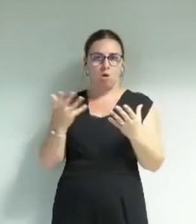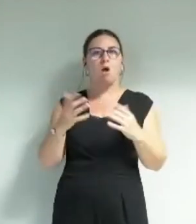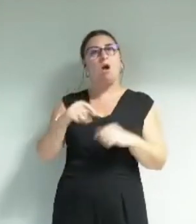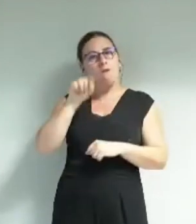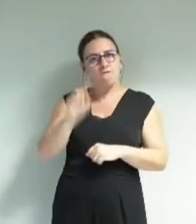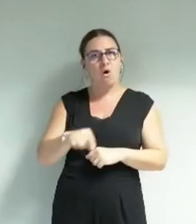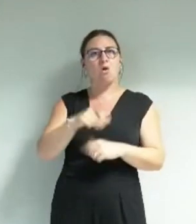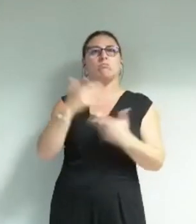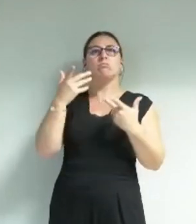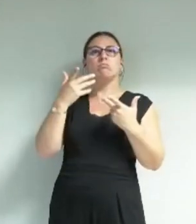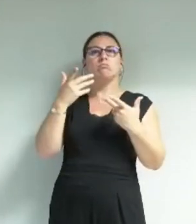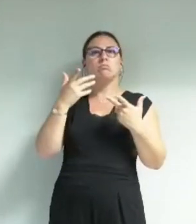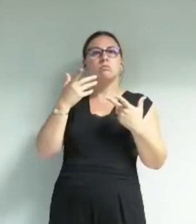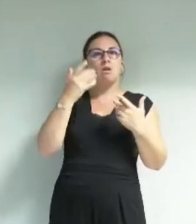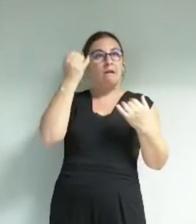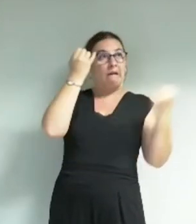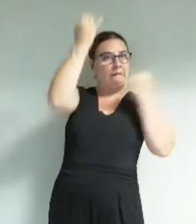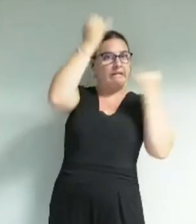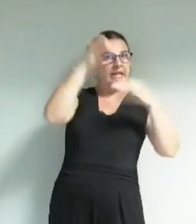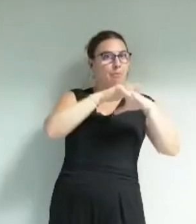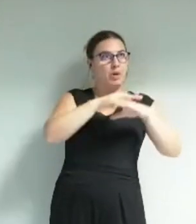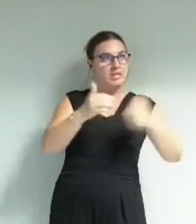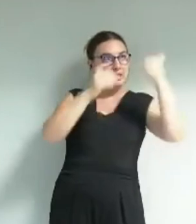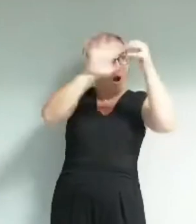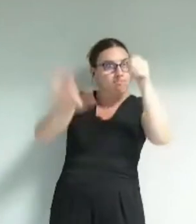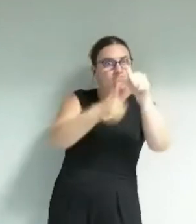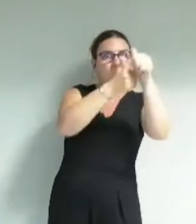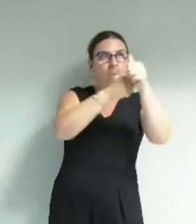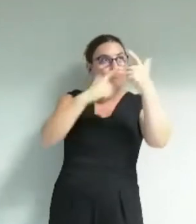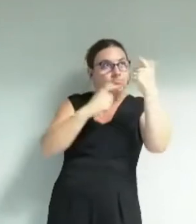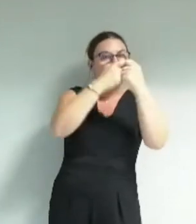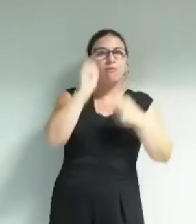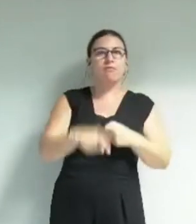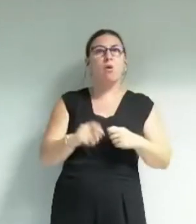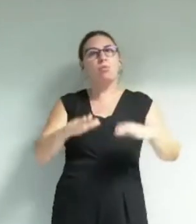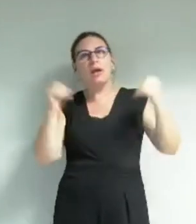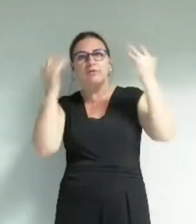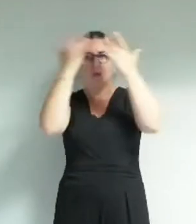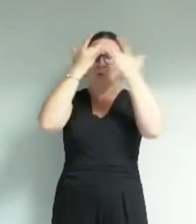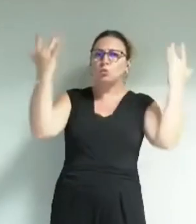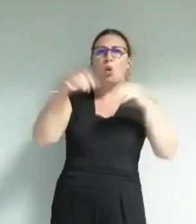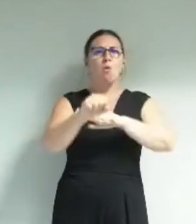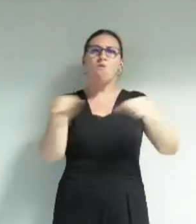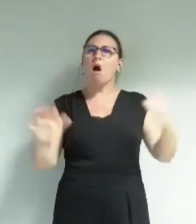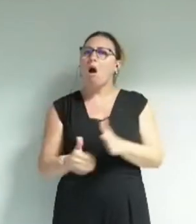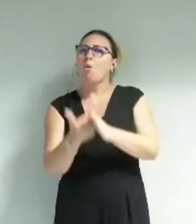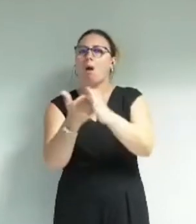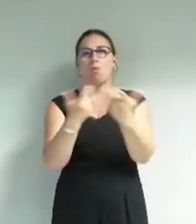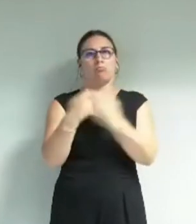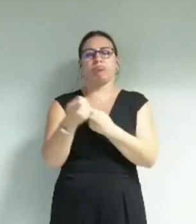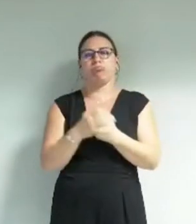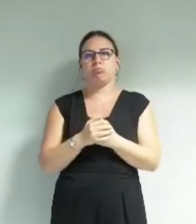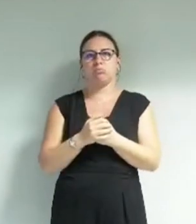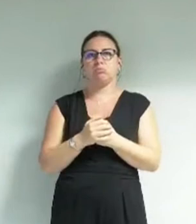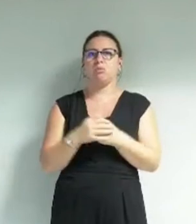'accompagner les thèses dominantes pour limiter la culture à un rôle d'accompagnement du pouvoir le pouvoir